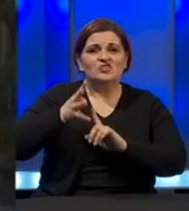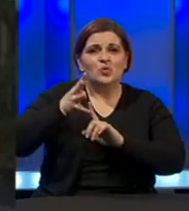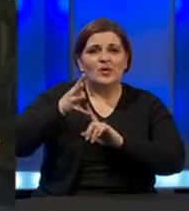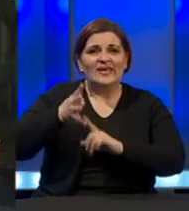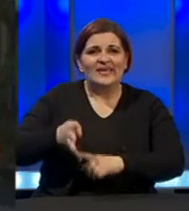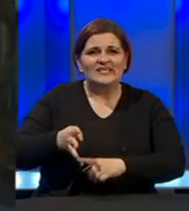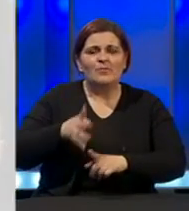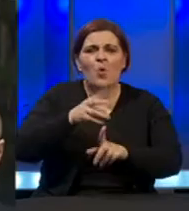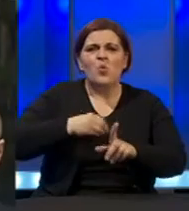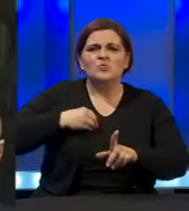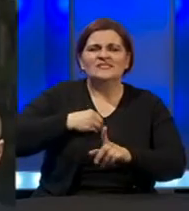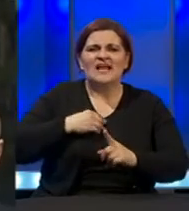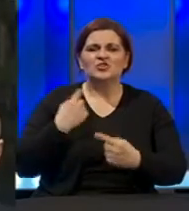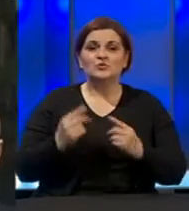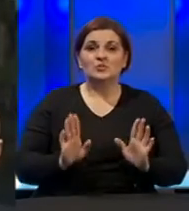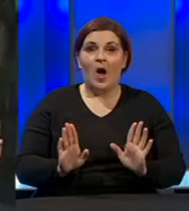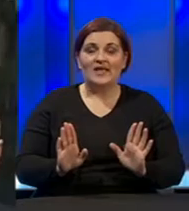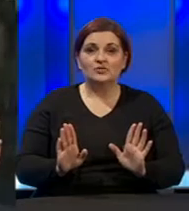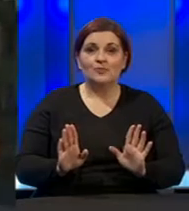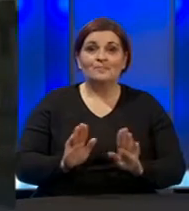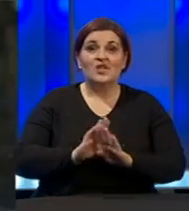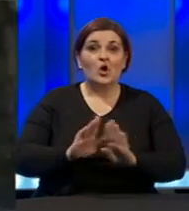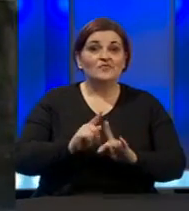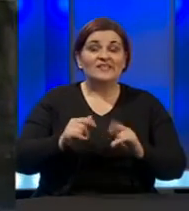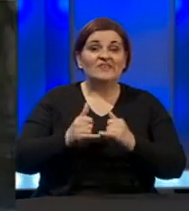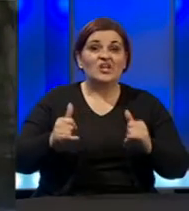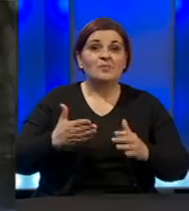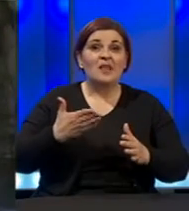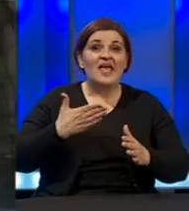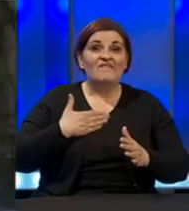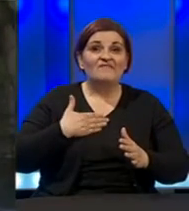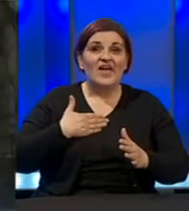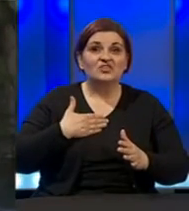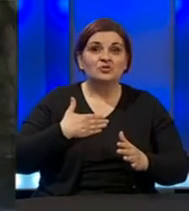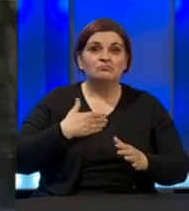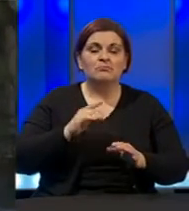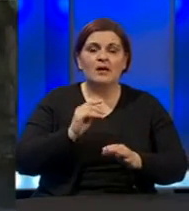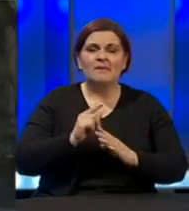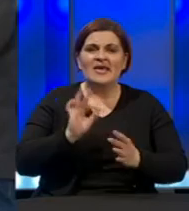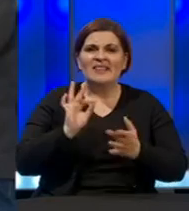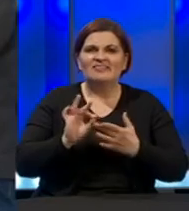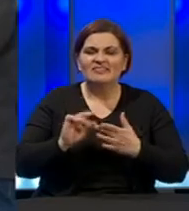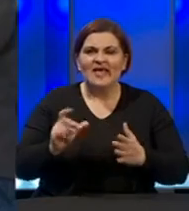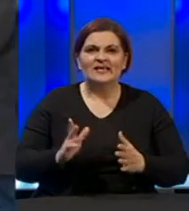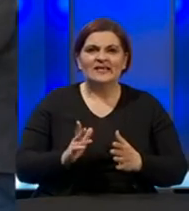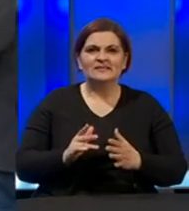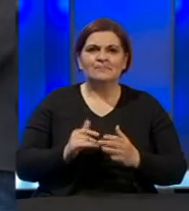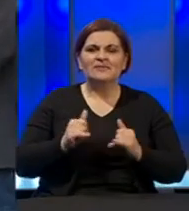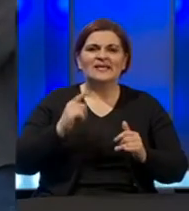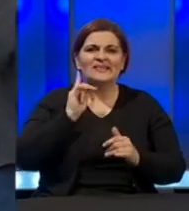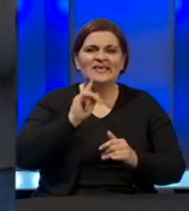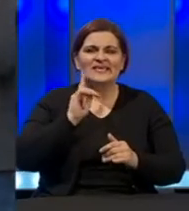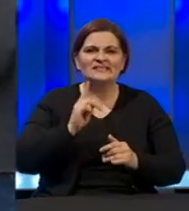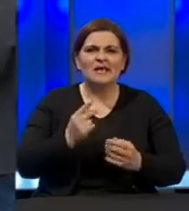katastrofalnu fazu. Praktično sada gotovo iz svih gradova dobijamo već obrađene pacijente, testirane. Grad Zenica, koji je